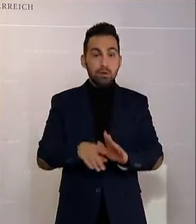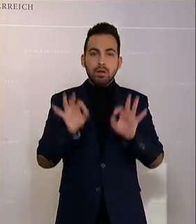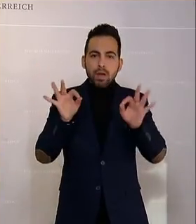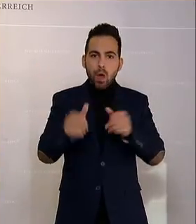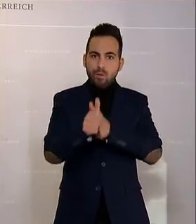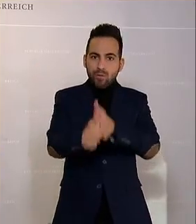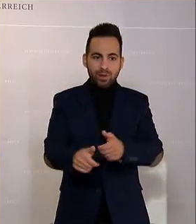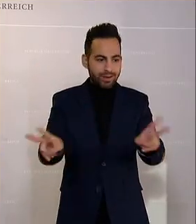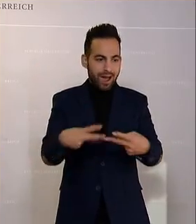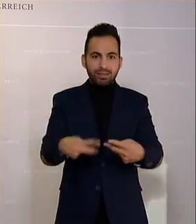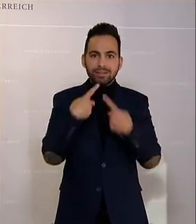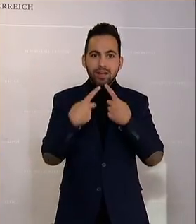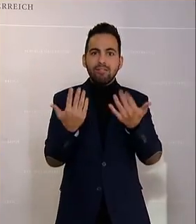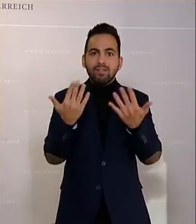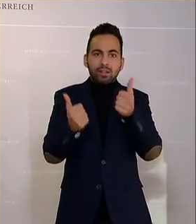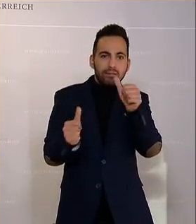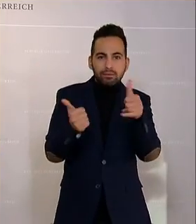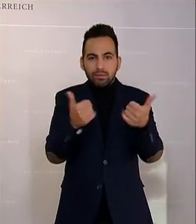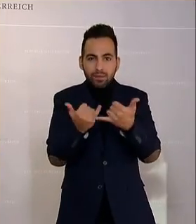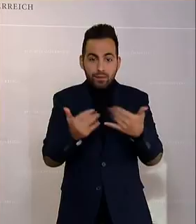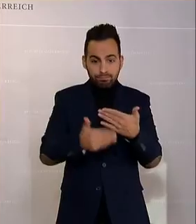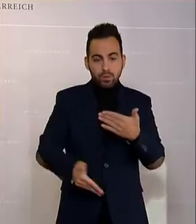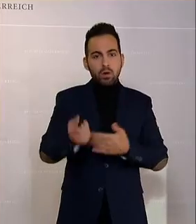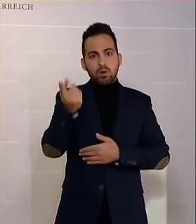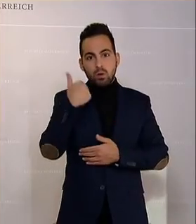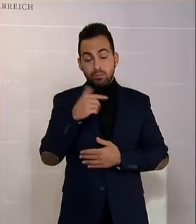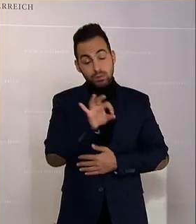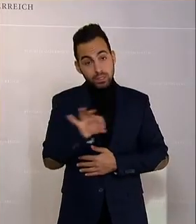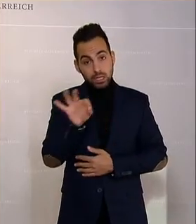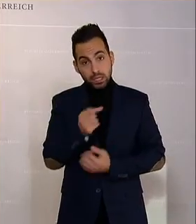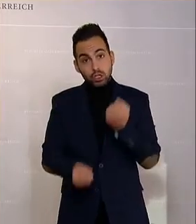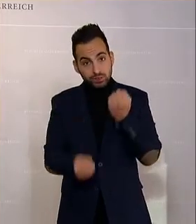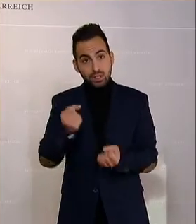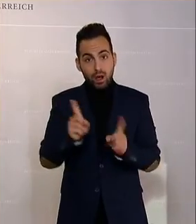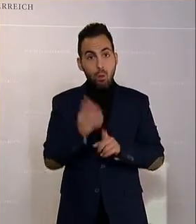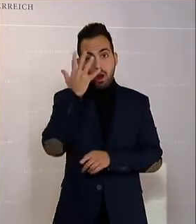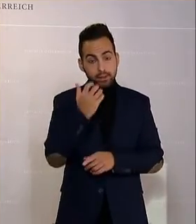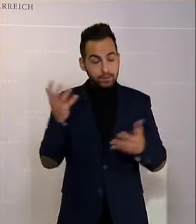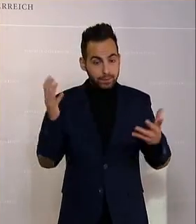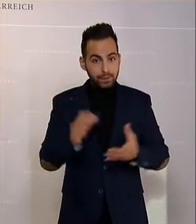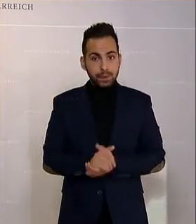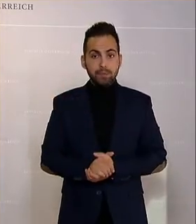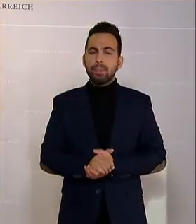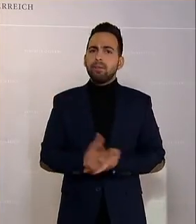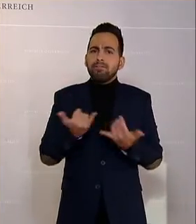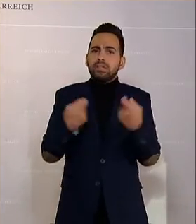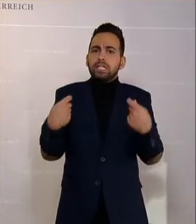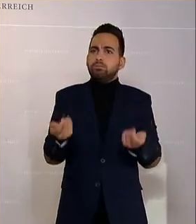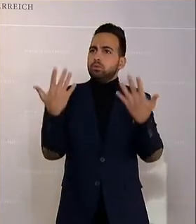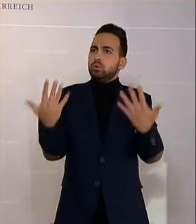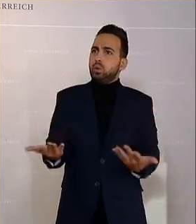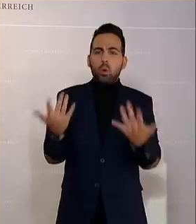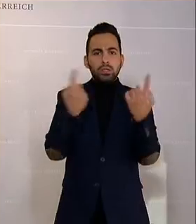lassen sich noch gar nicht beziffern. Es wird auf jeden Fall sehr, sehr schwierig und ernst. Wie konnte es dazu kommen?